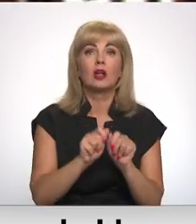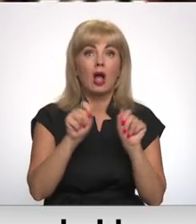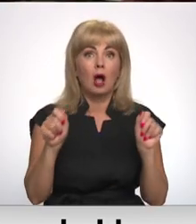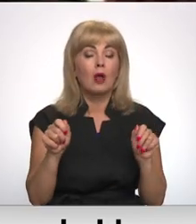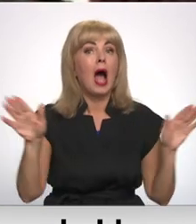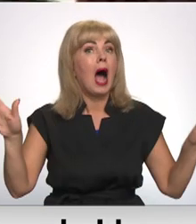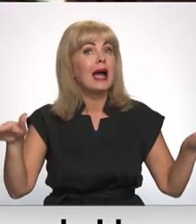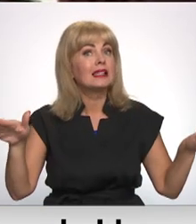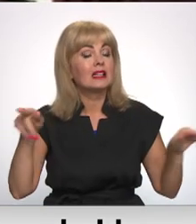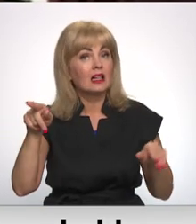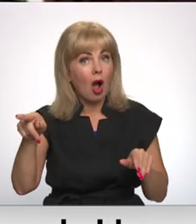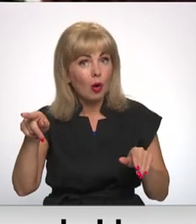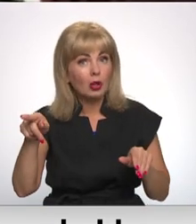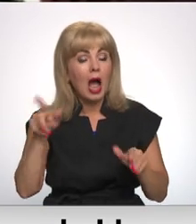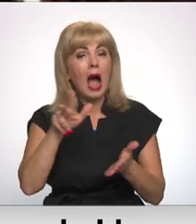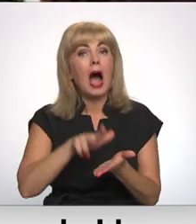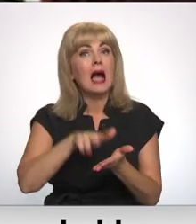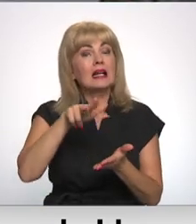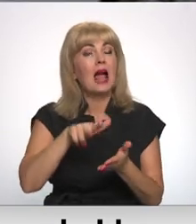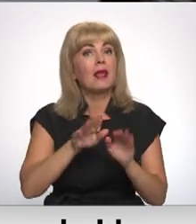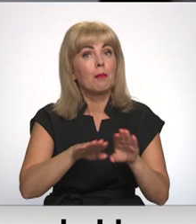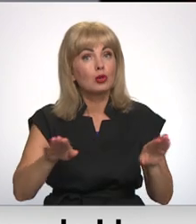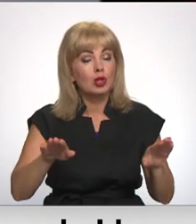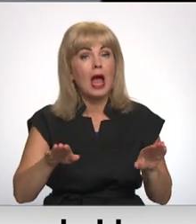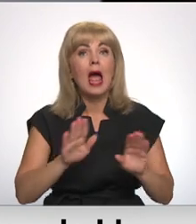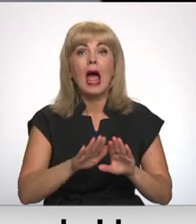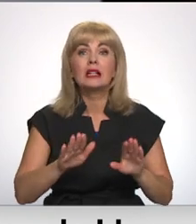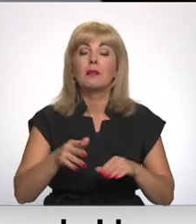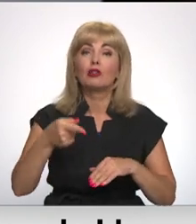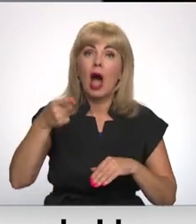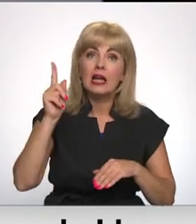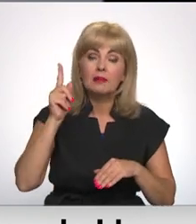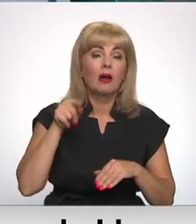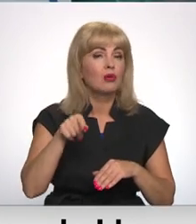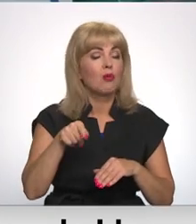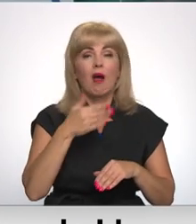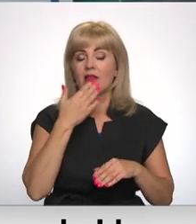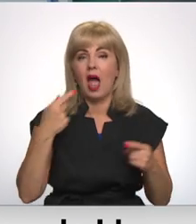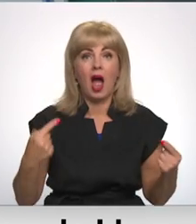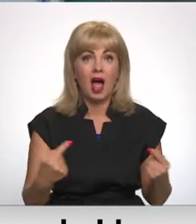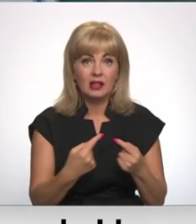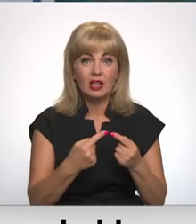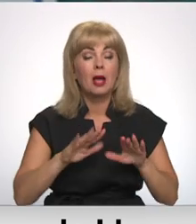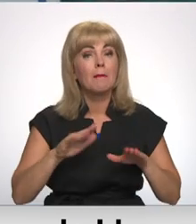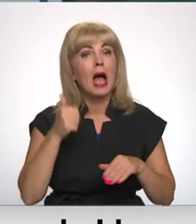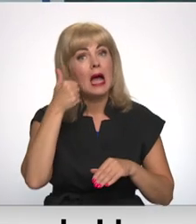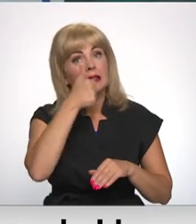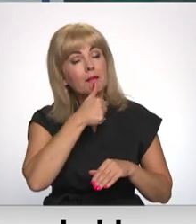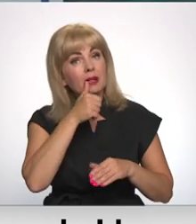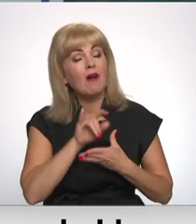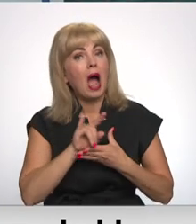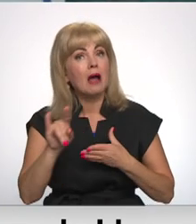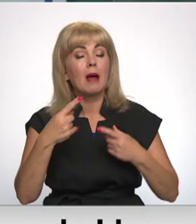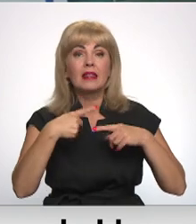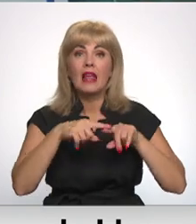aizkrauklē. Tā atrodas akreditātā muzeja, tāpēc eksponēšanas aizliegums uz to neatiecis. Savukārt privātais aviācijas